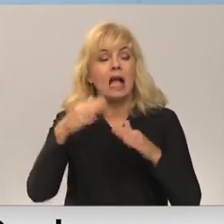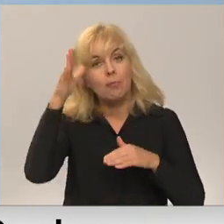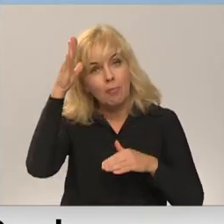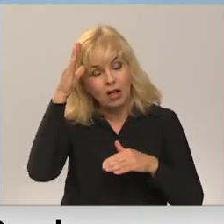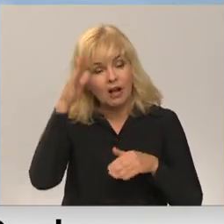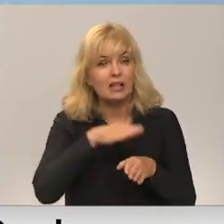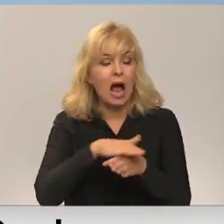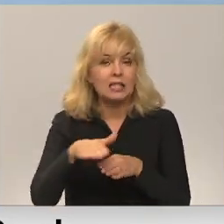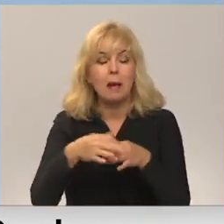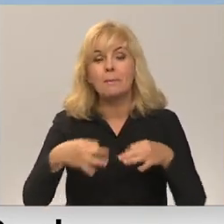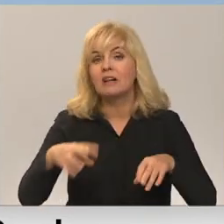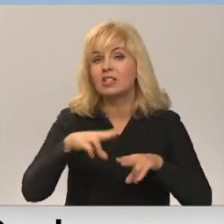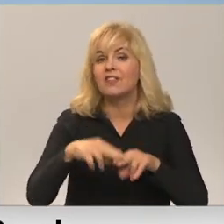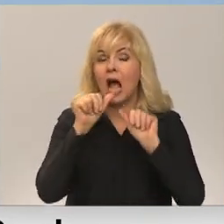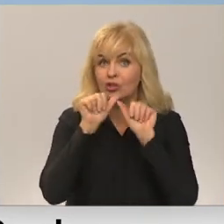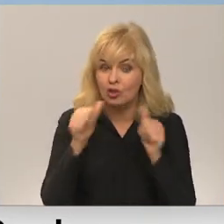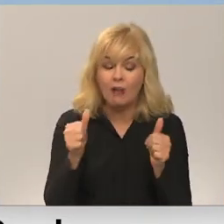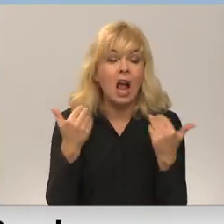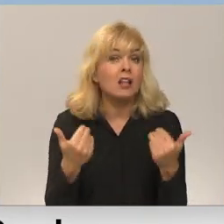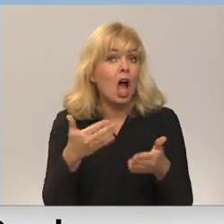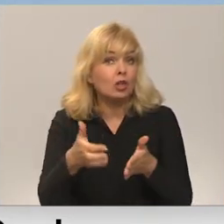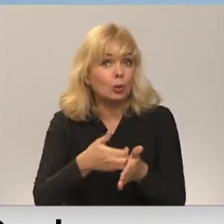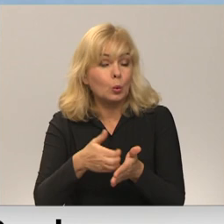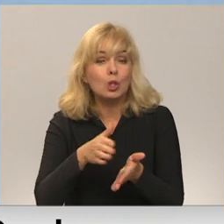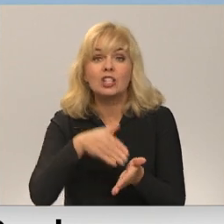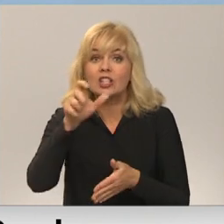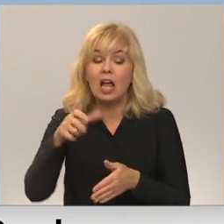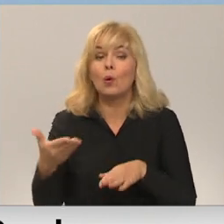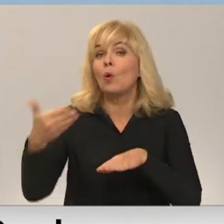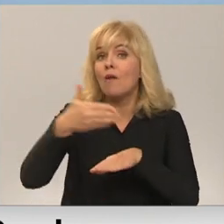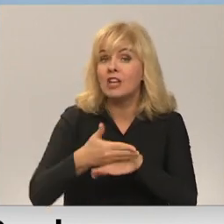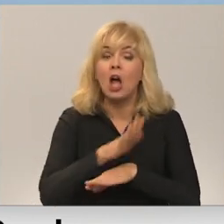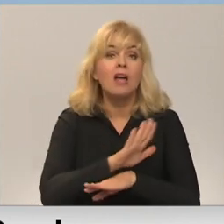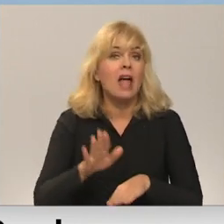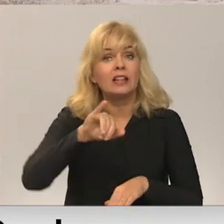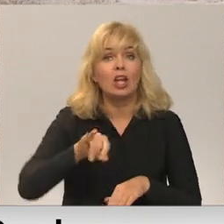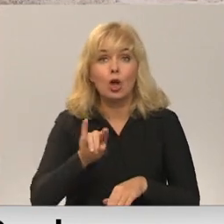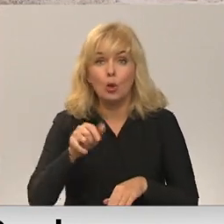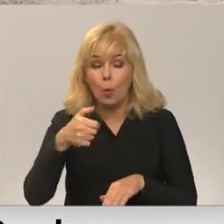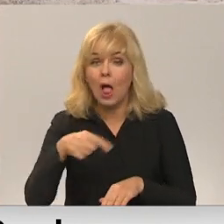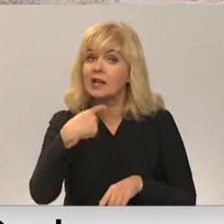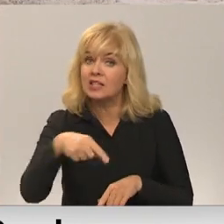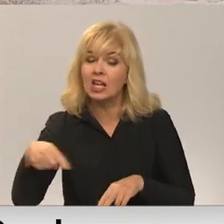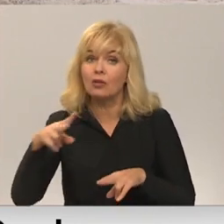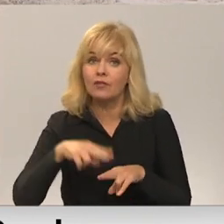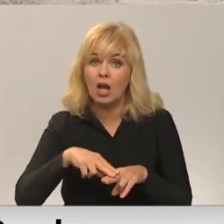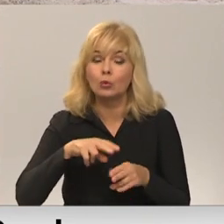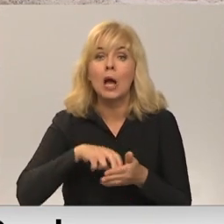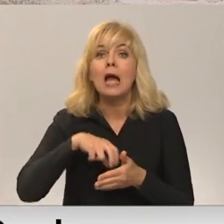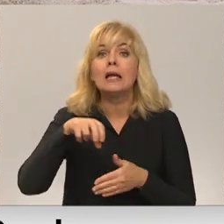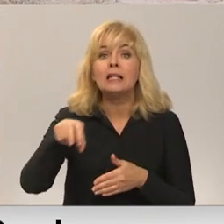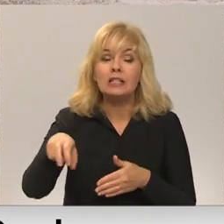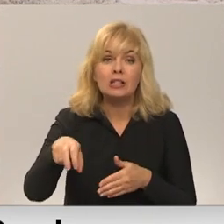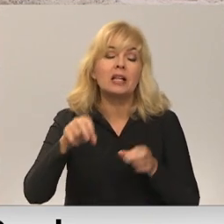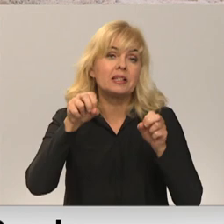visas vakances nevarēšot un jau tagad trūkstošo sētnieku vietām, ne tikai juglā, bet arī citviet, izsūtot mobilās